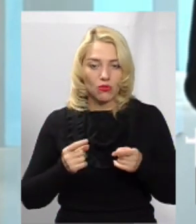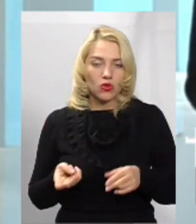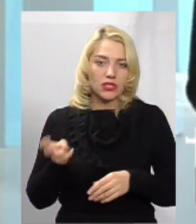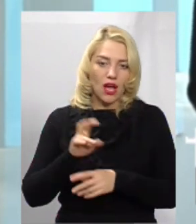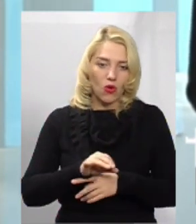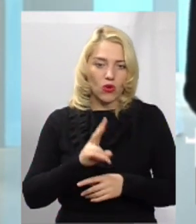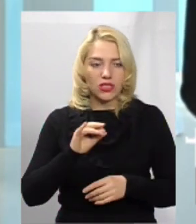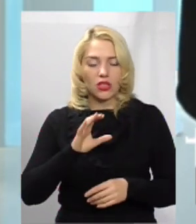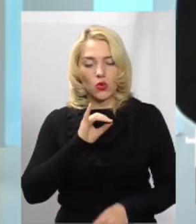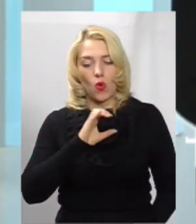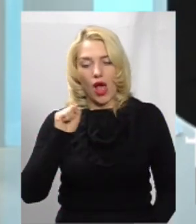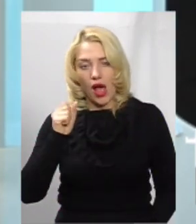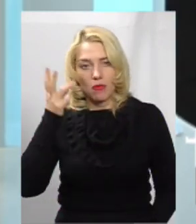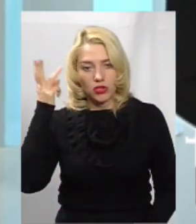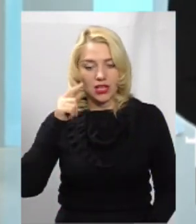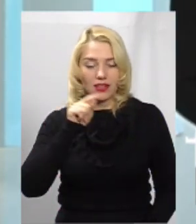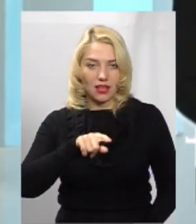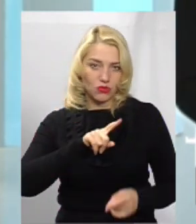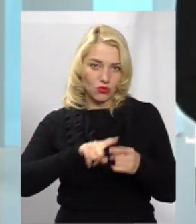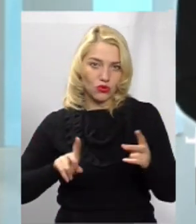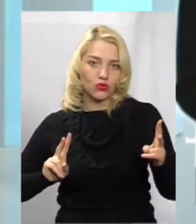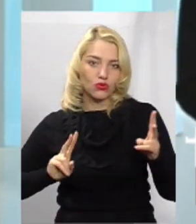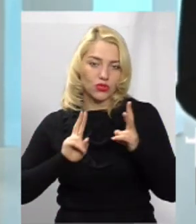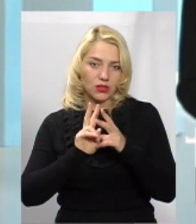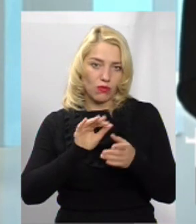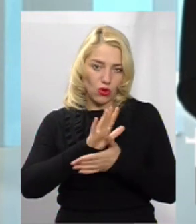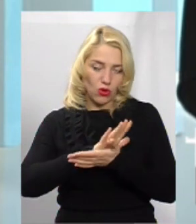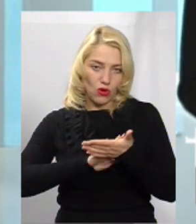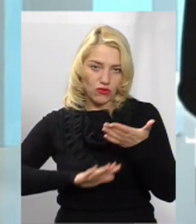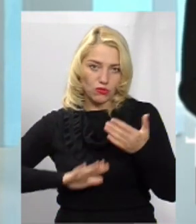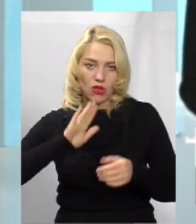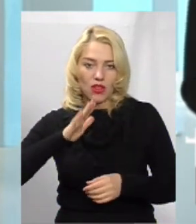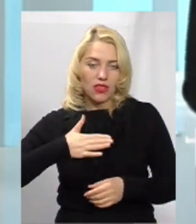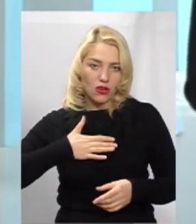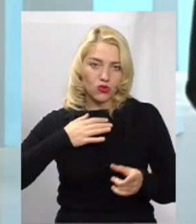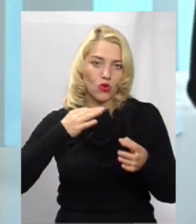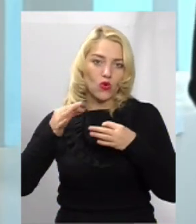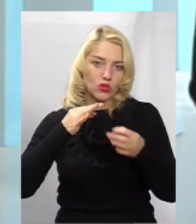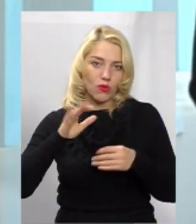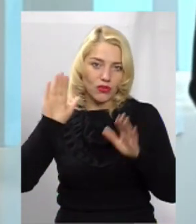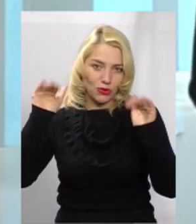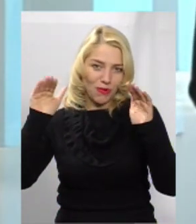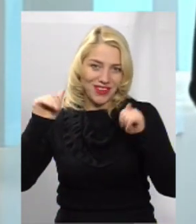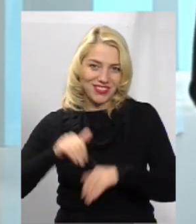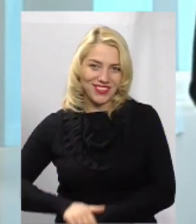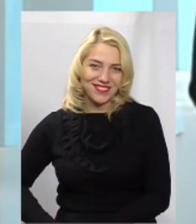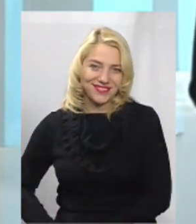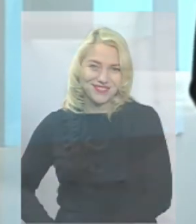заходьте на сторінку «Я і Поділля», і ми там зовсім скоро зустрінемось і продовжимо нашу розмову. До зустрічі!